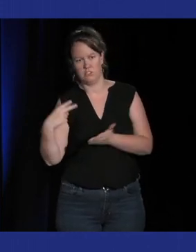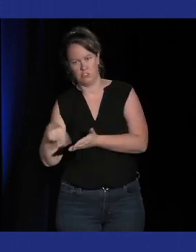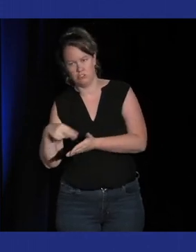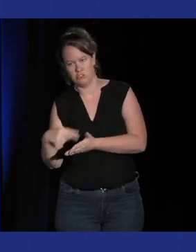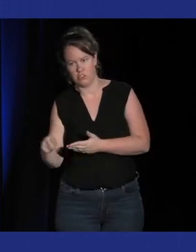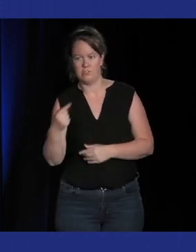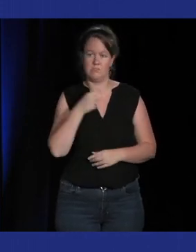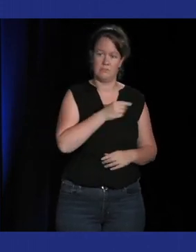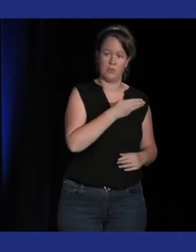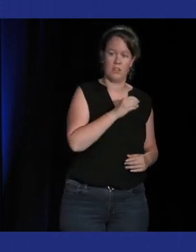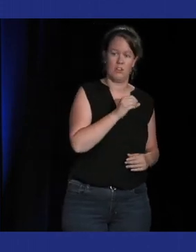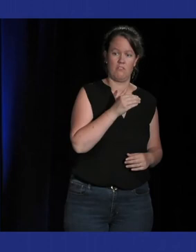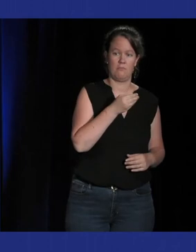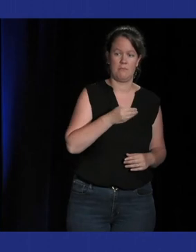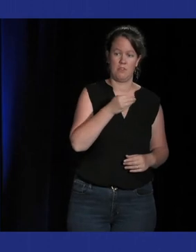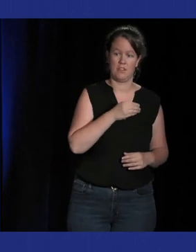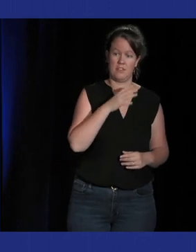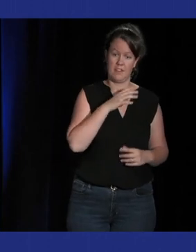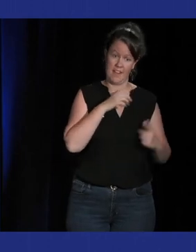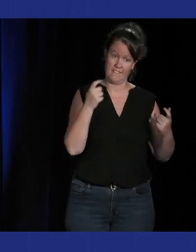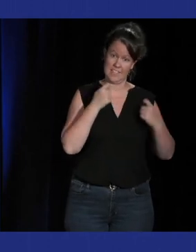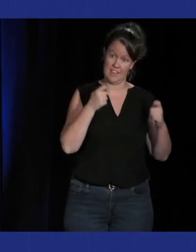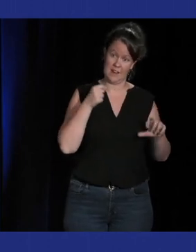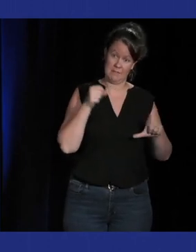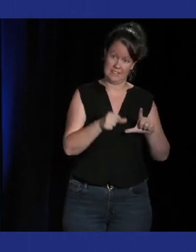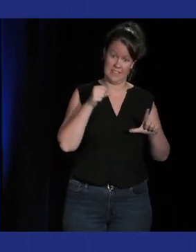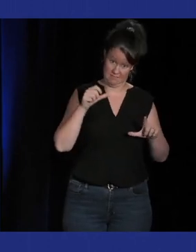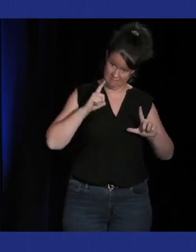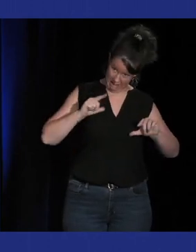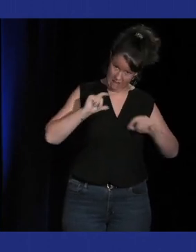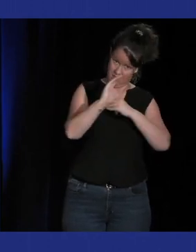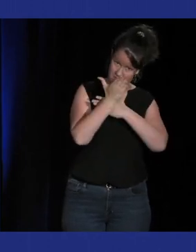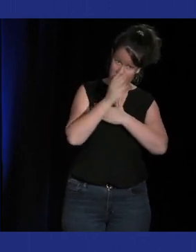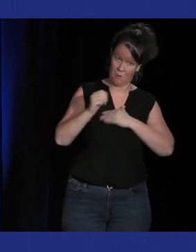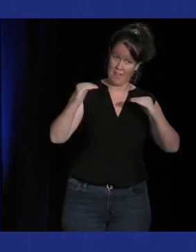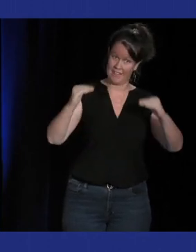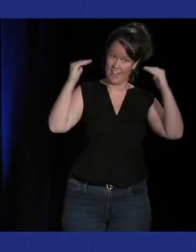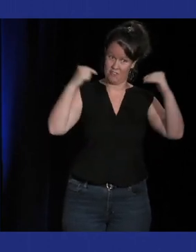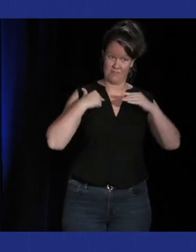festival au premier étage de la BPI je le j'y étais ce matin toute la matinée